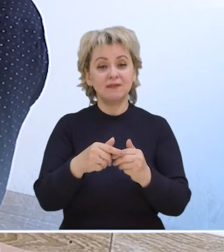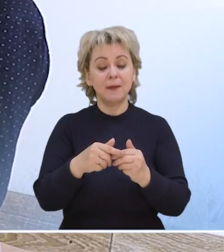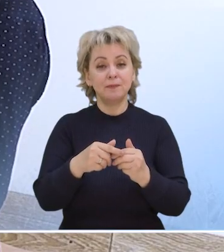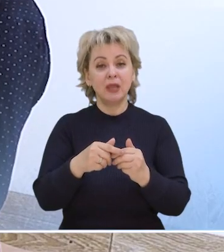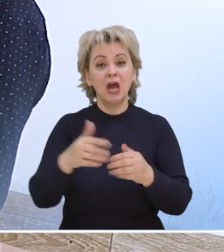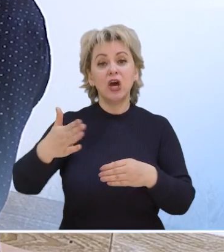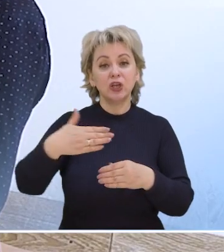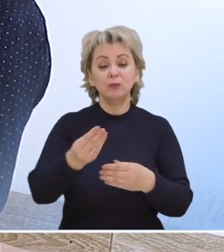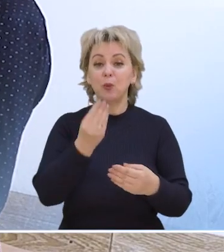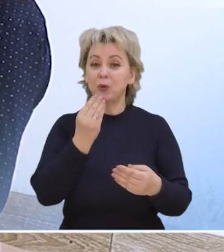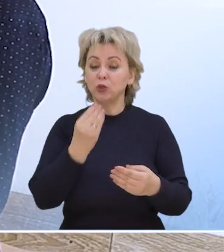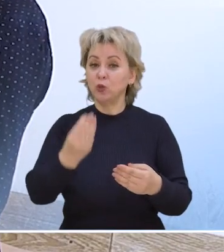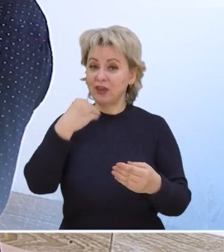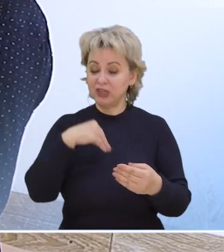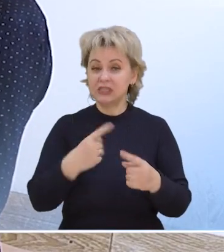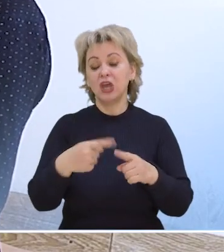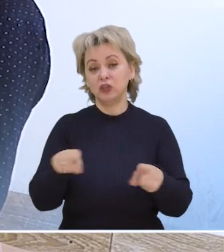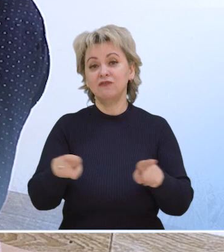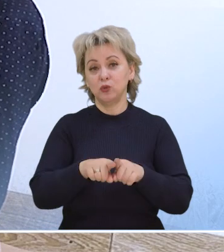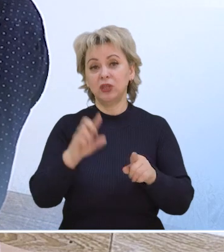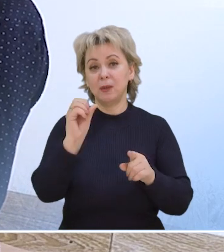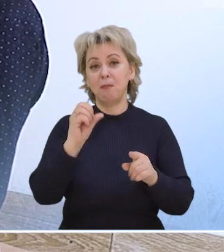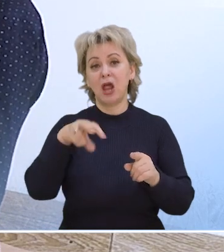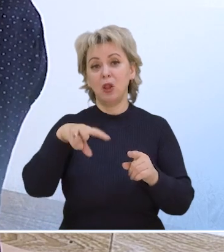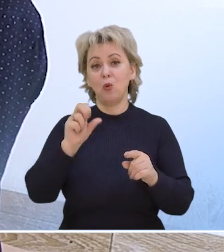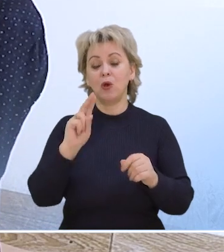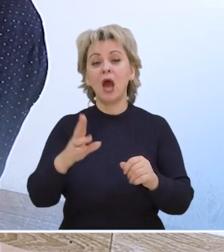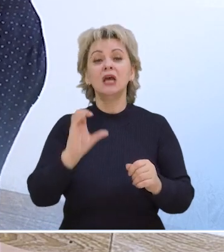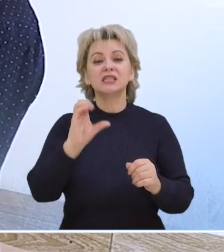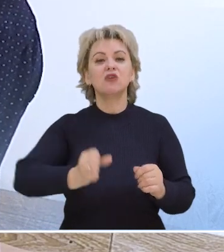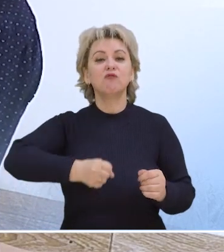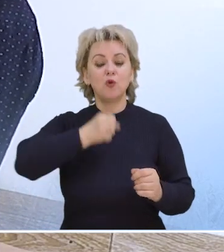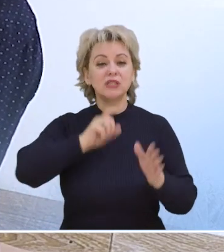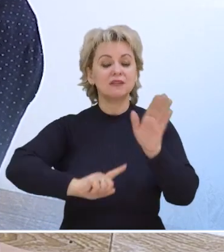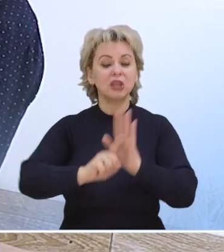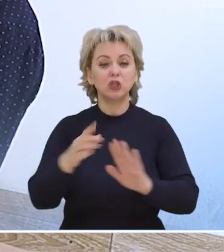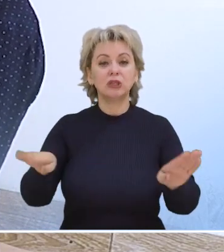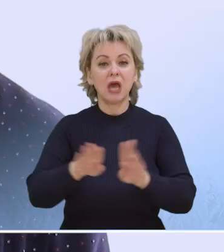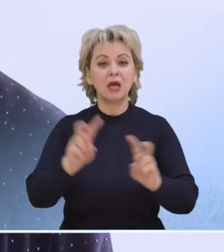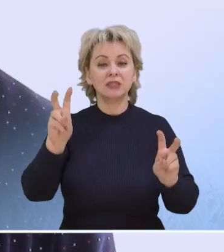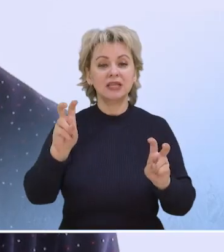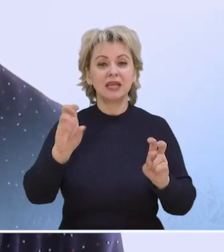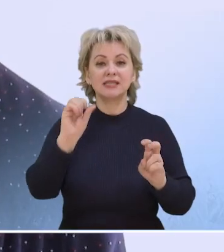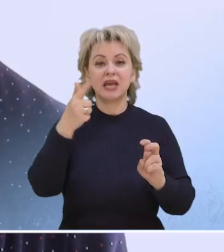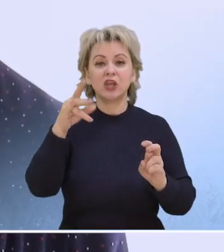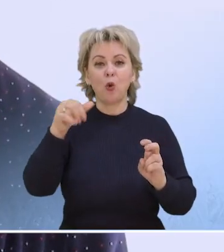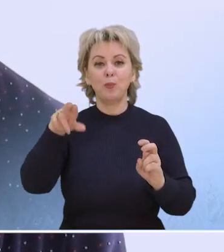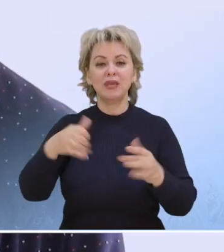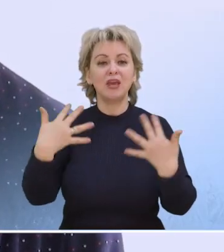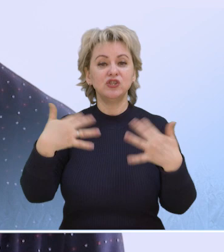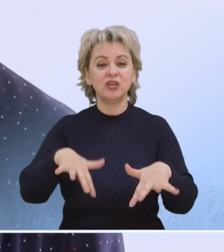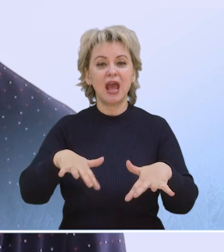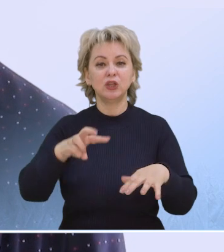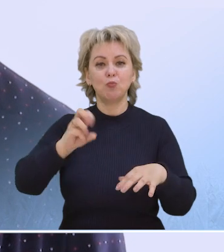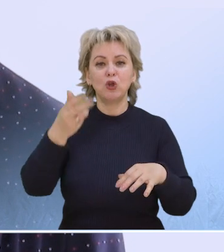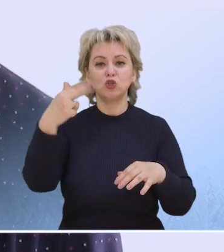рыбных продуктов употреблять, это будет все-таки белок. Ну вот с возрастом начинается так называемая саркопения, когда